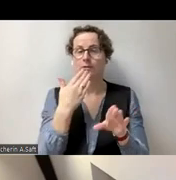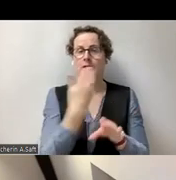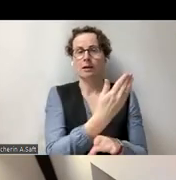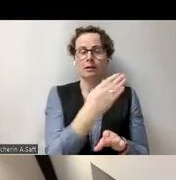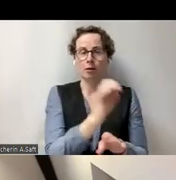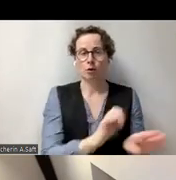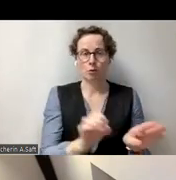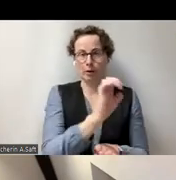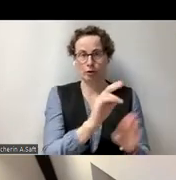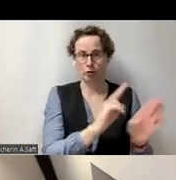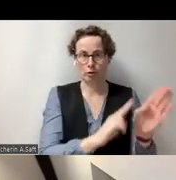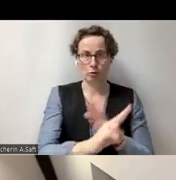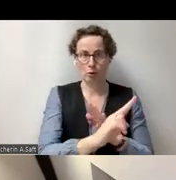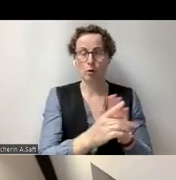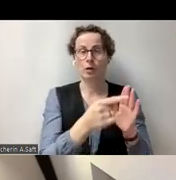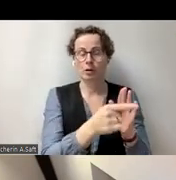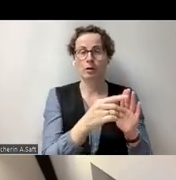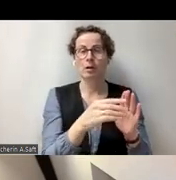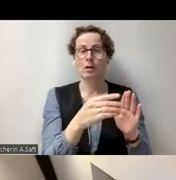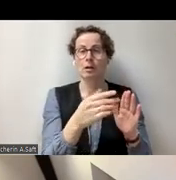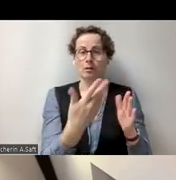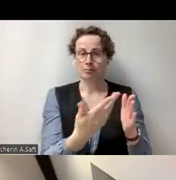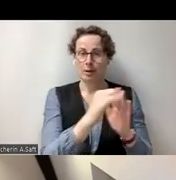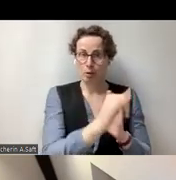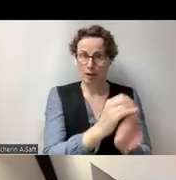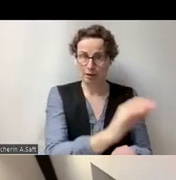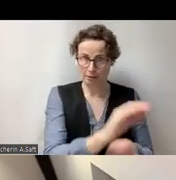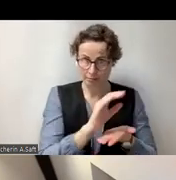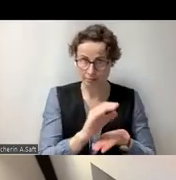diesem Projekt, von dem, was wir Ihnen heute mit Ihnen